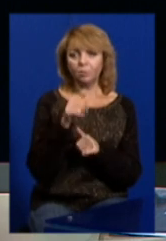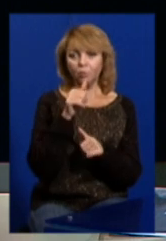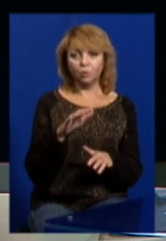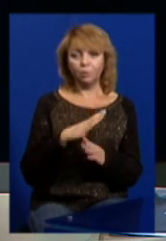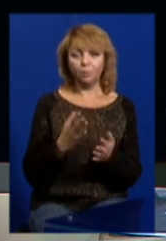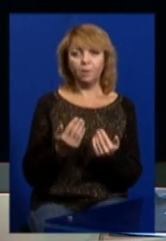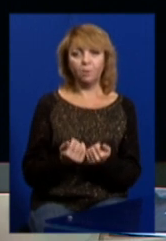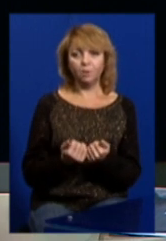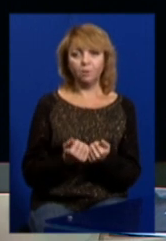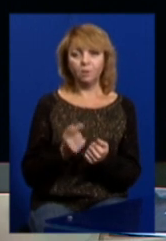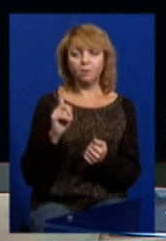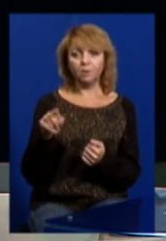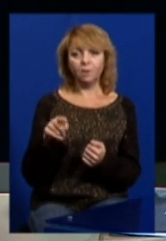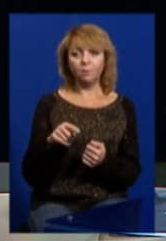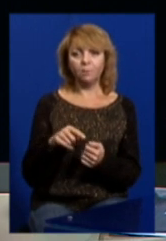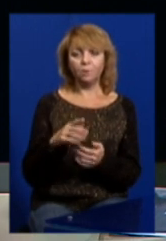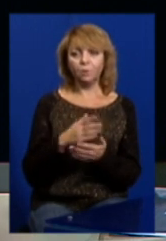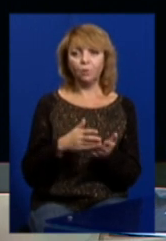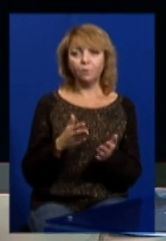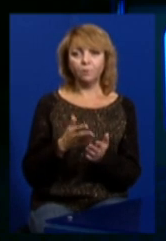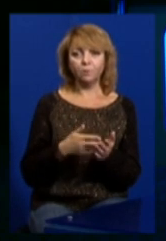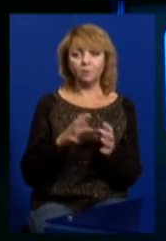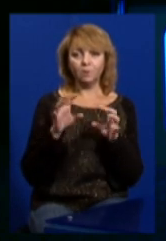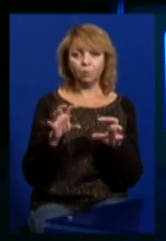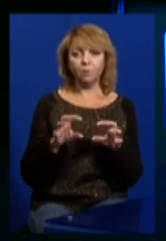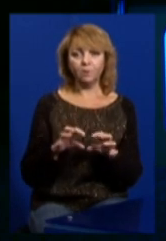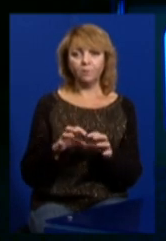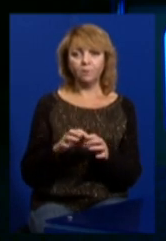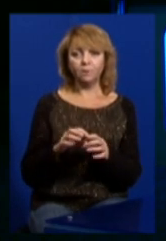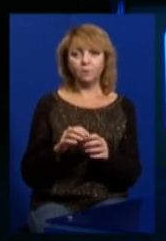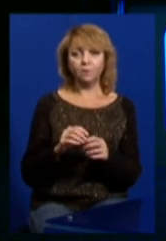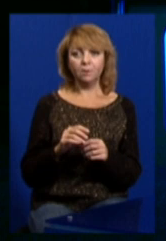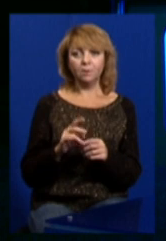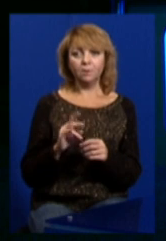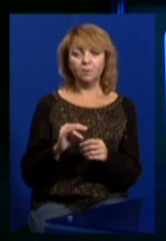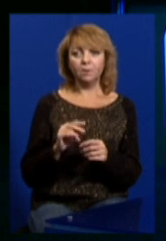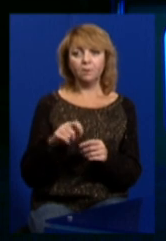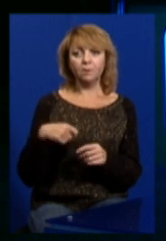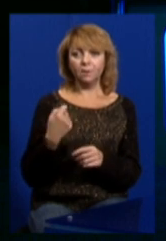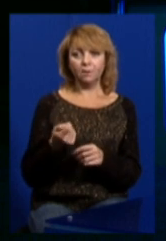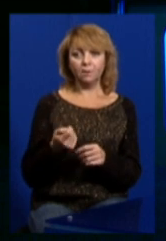можна було приймати. Там зовсім законодавець вже ж не дарма